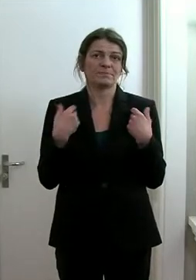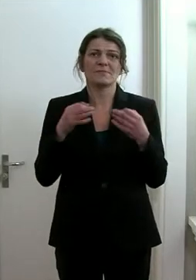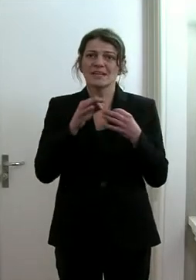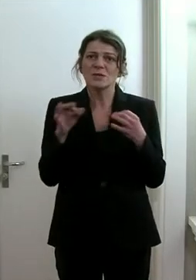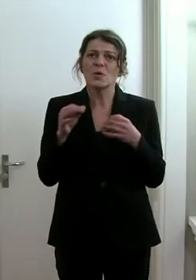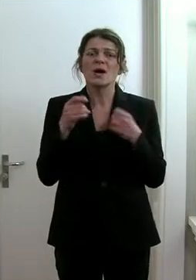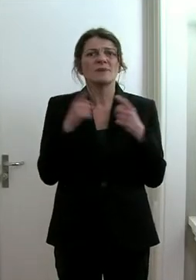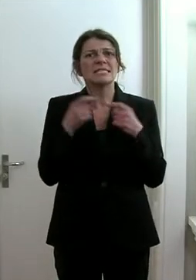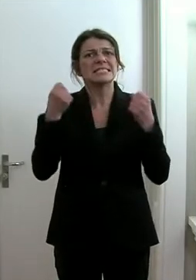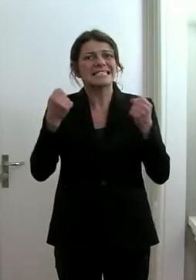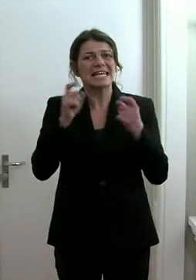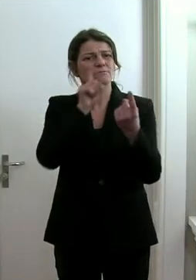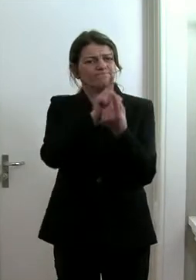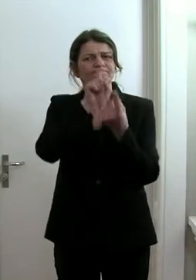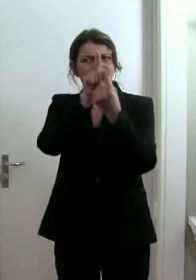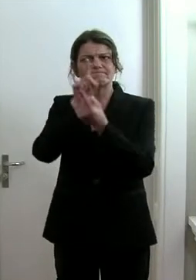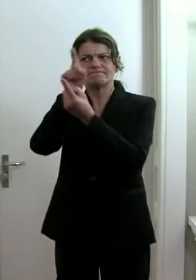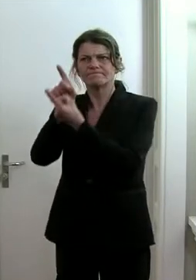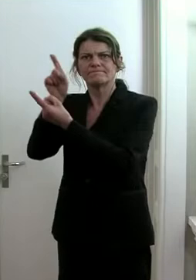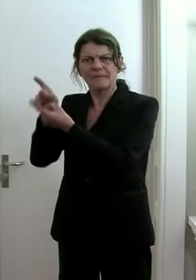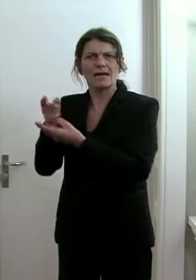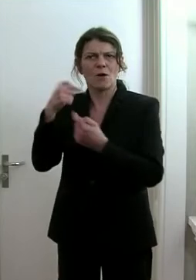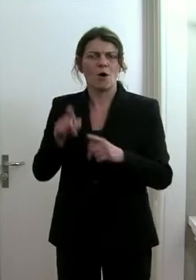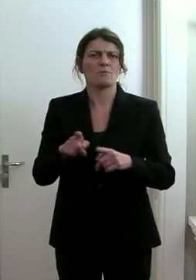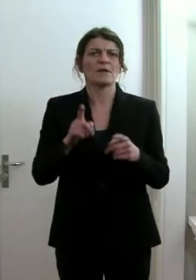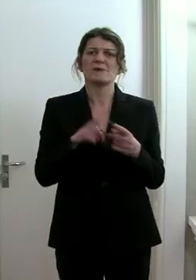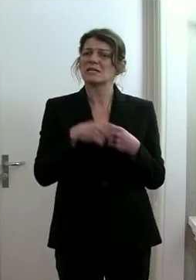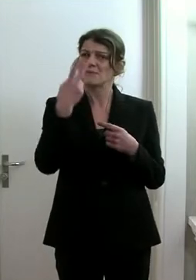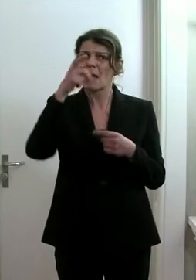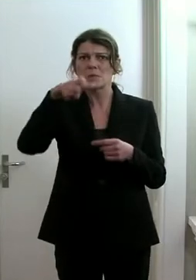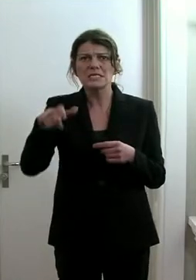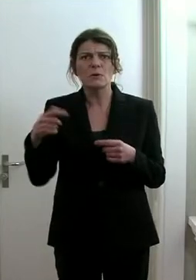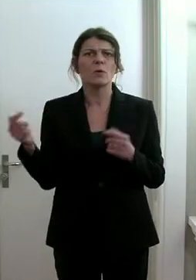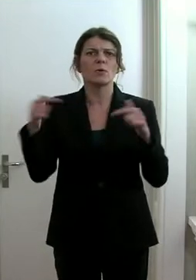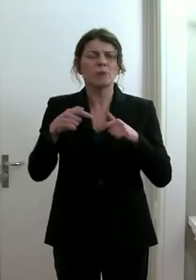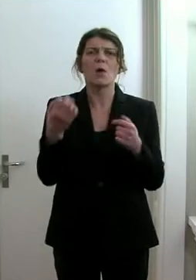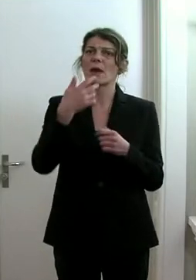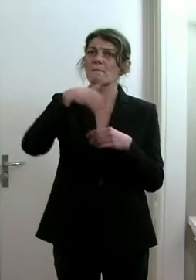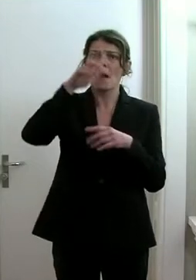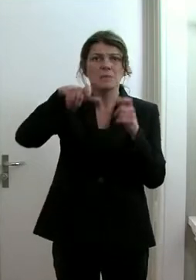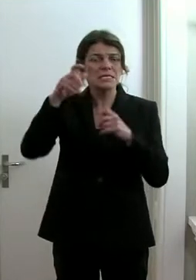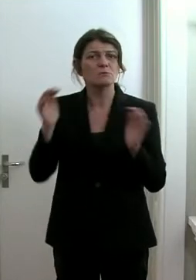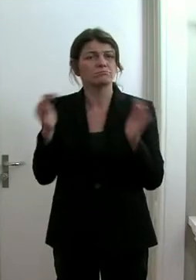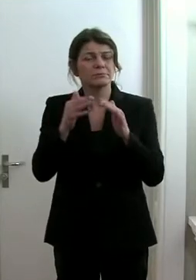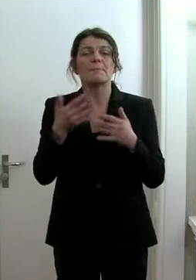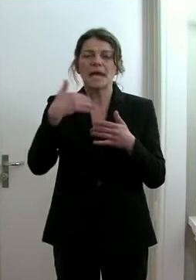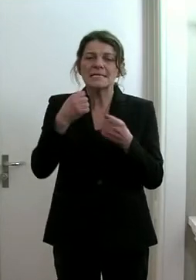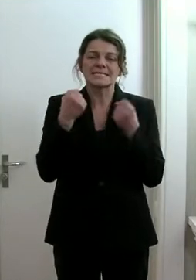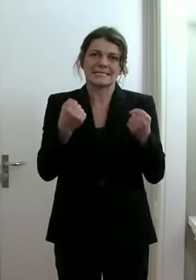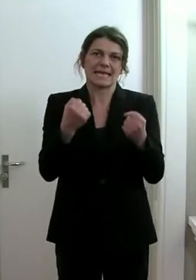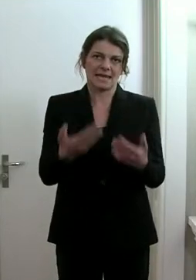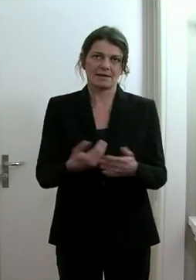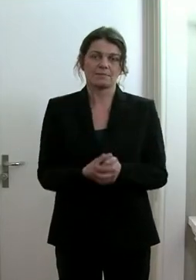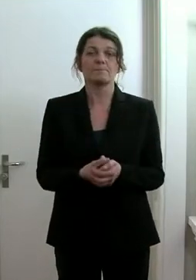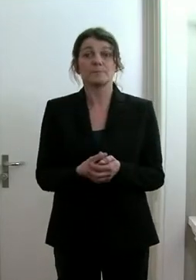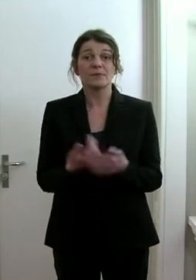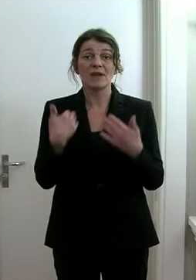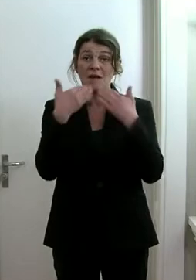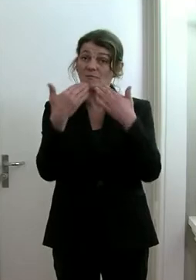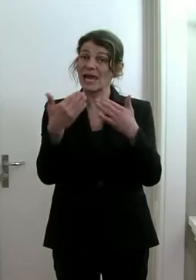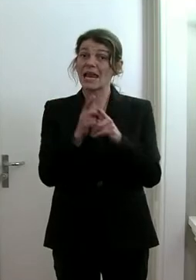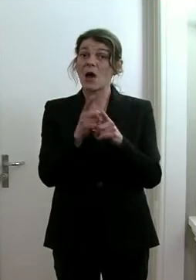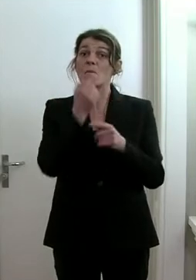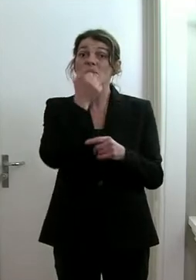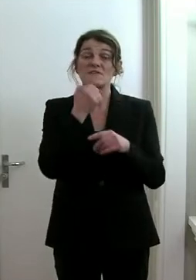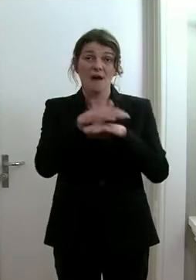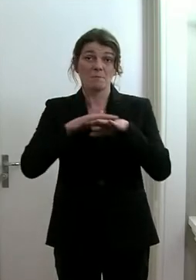noch sichere Begegnungen zwischen zwei oder mehr Personen geben wird. Wir empfehlen auch im privaten